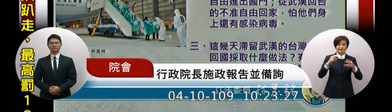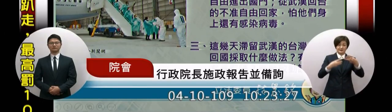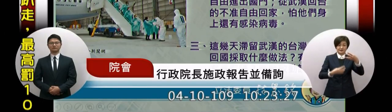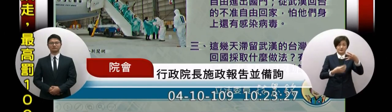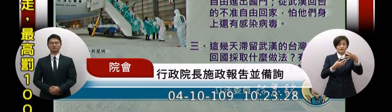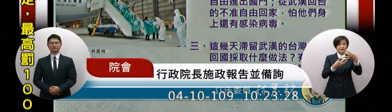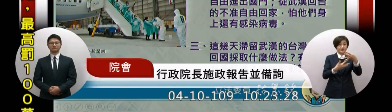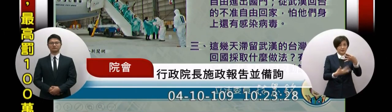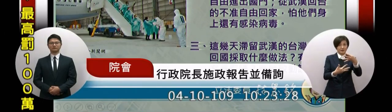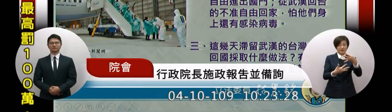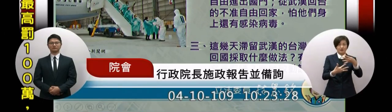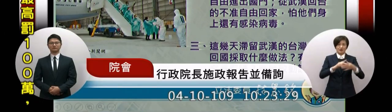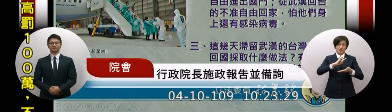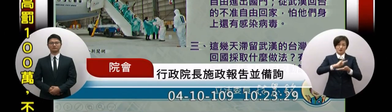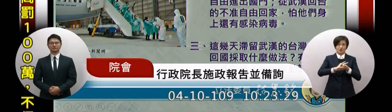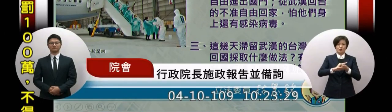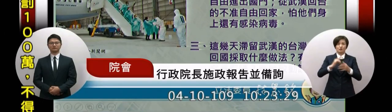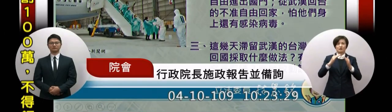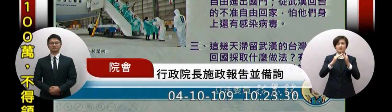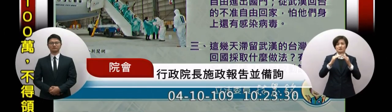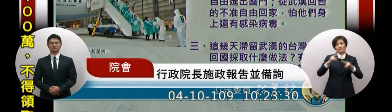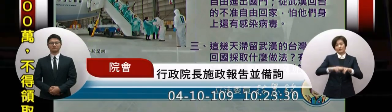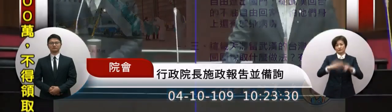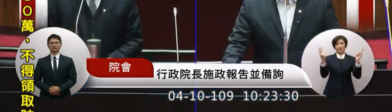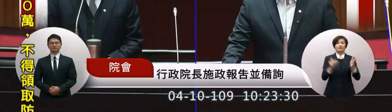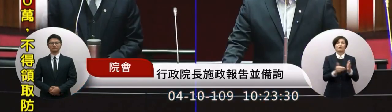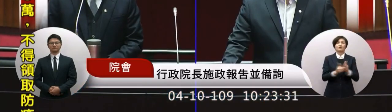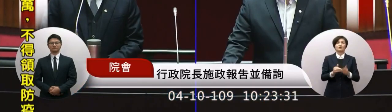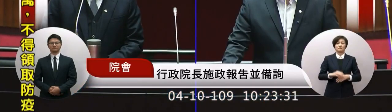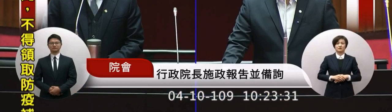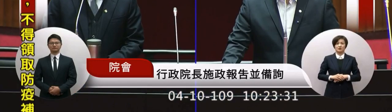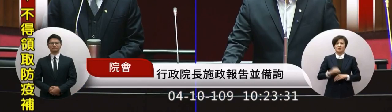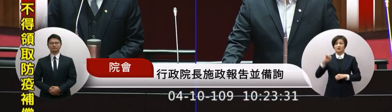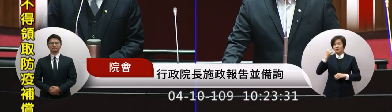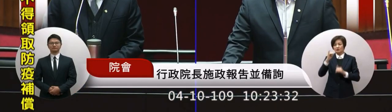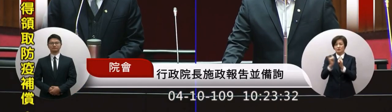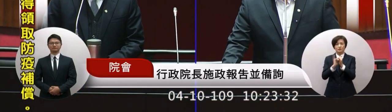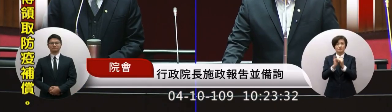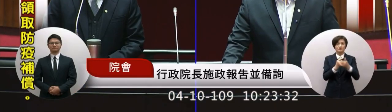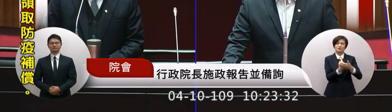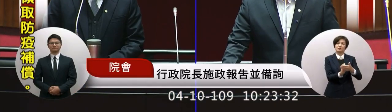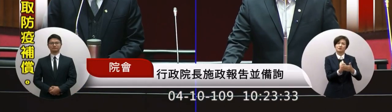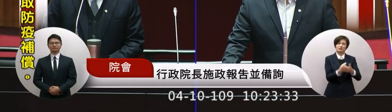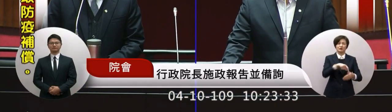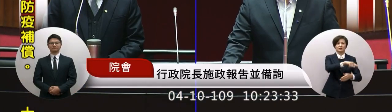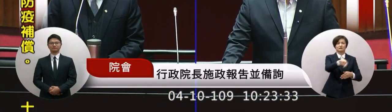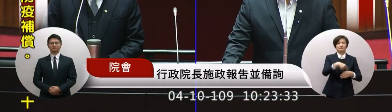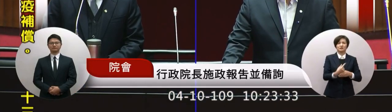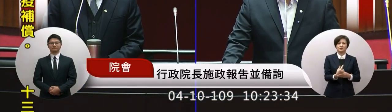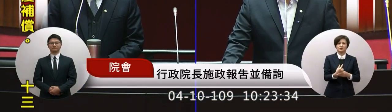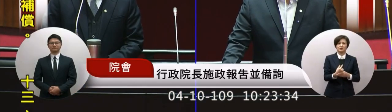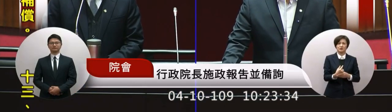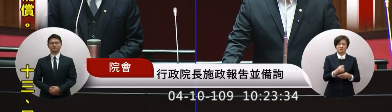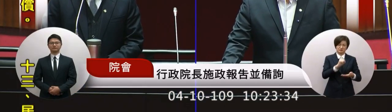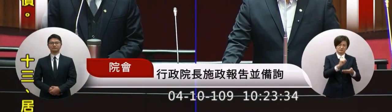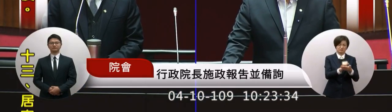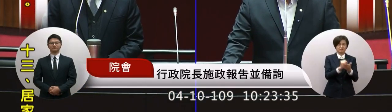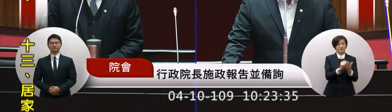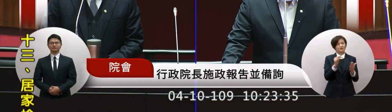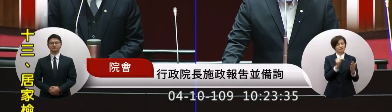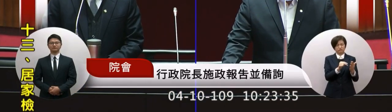那到底我們現在政府對於說我們滯留武漢的這些台灣人那現在還是仍然維持著計